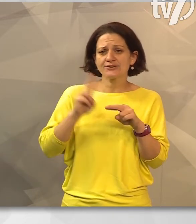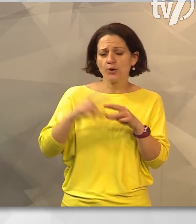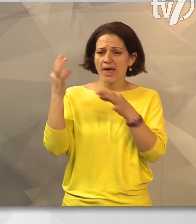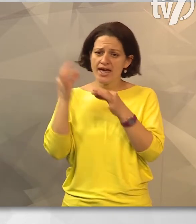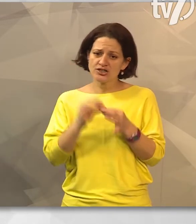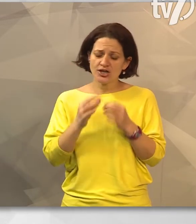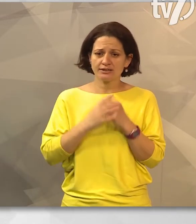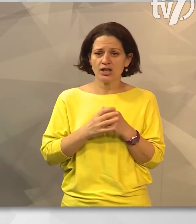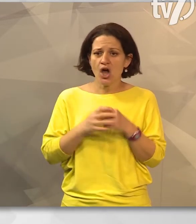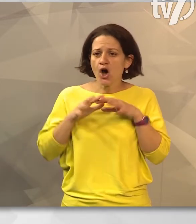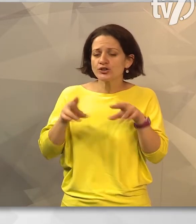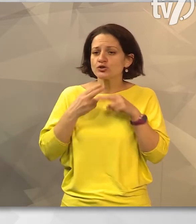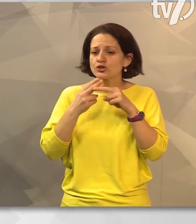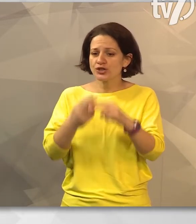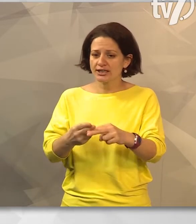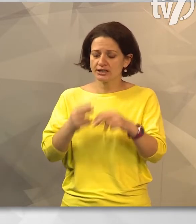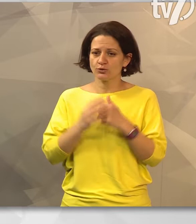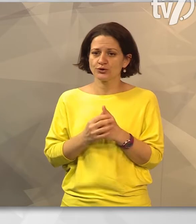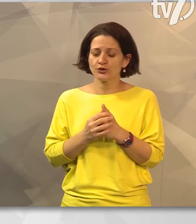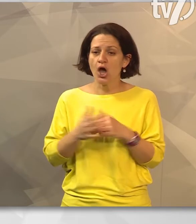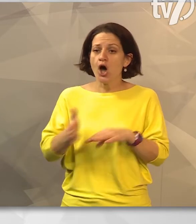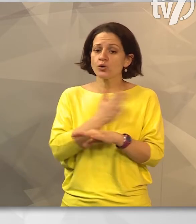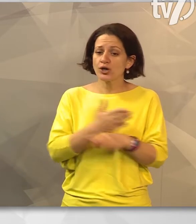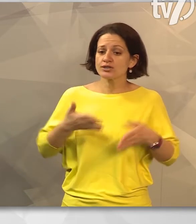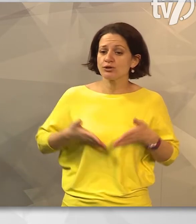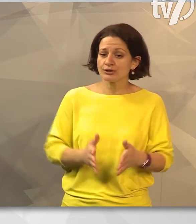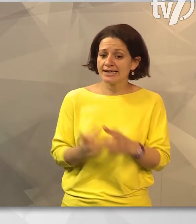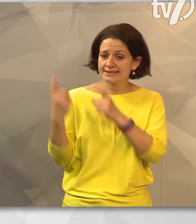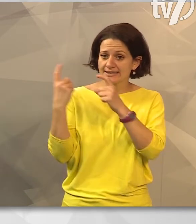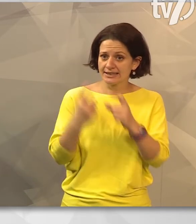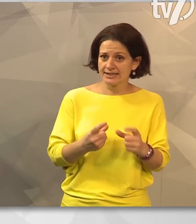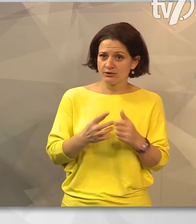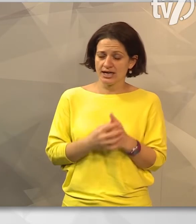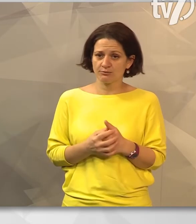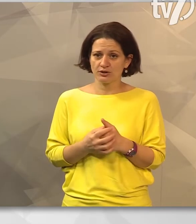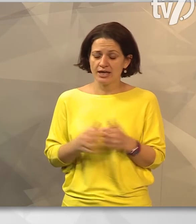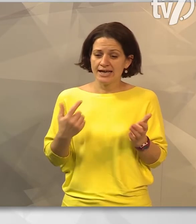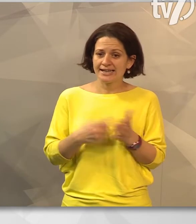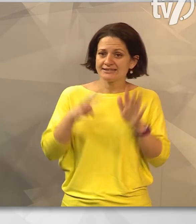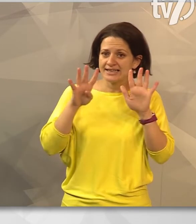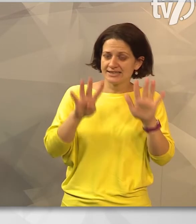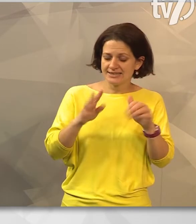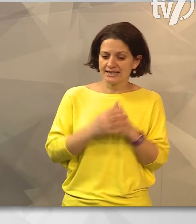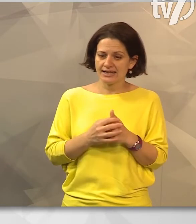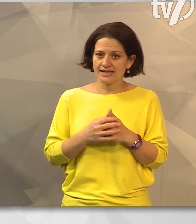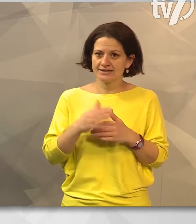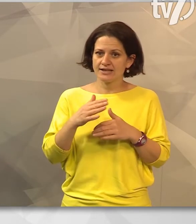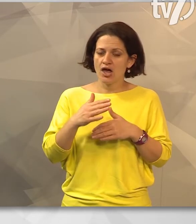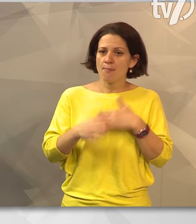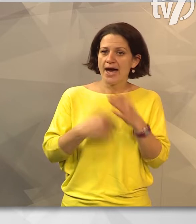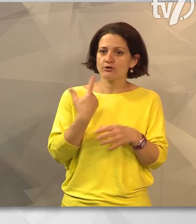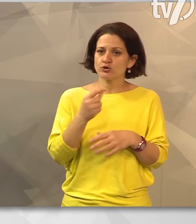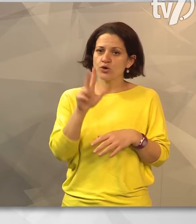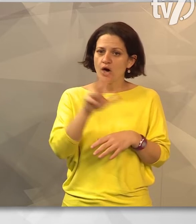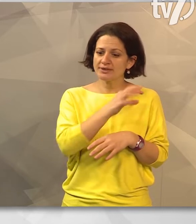több esetben nyújtott hadható segítséget a koraszülöttekhez kiérkező jármű. 2019. május